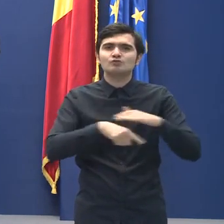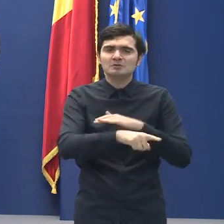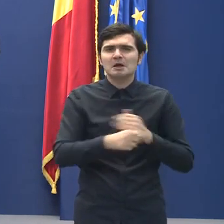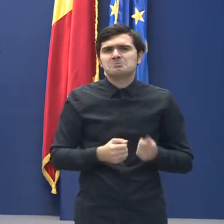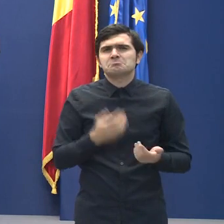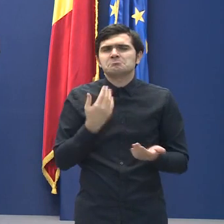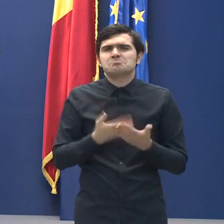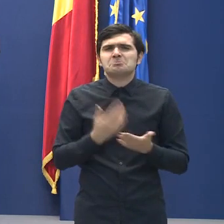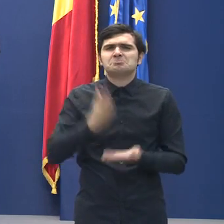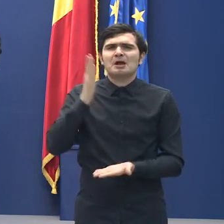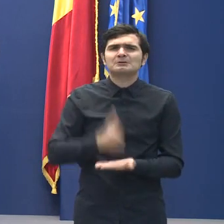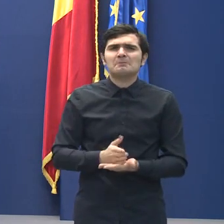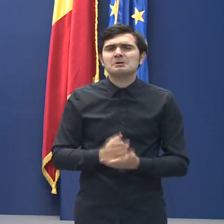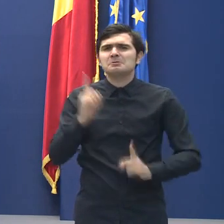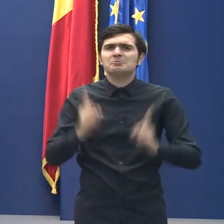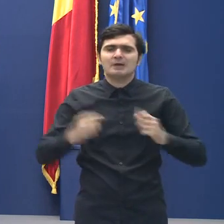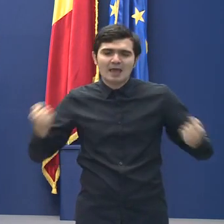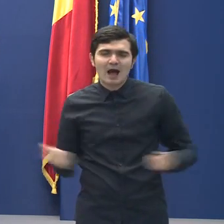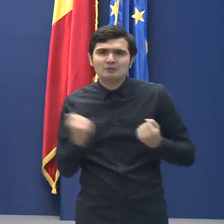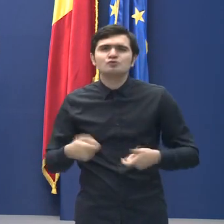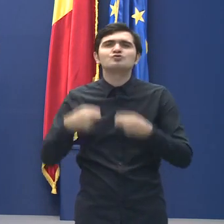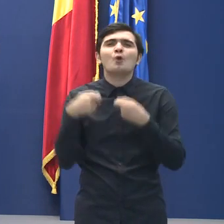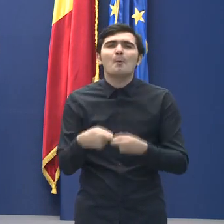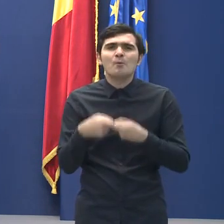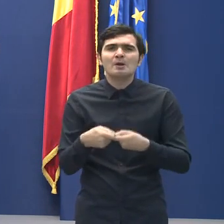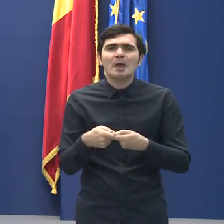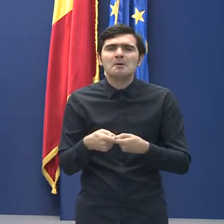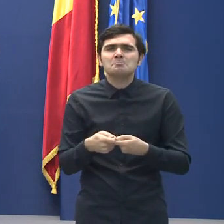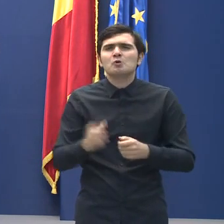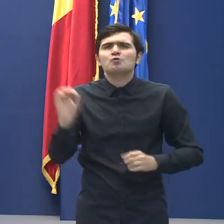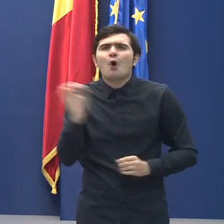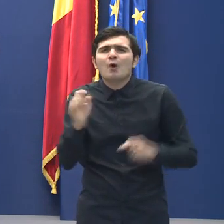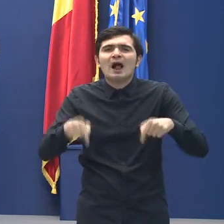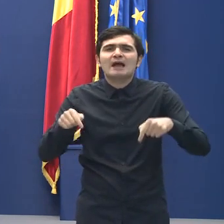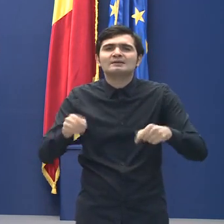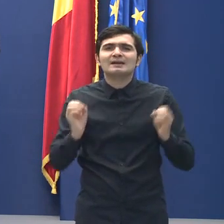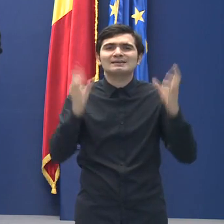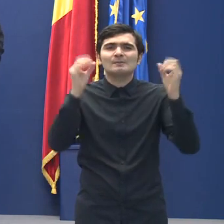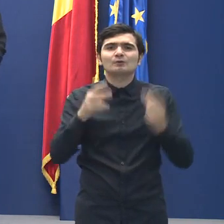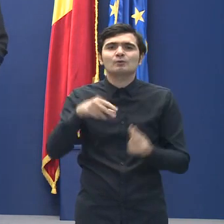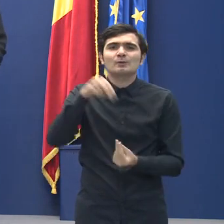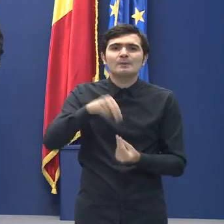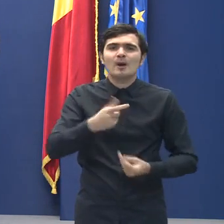stabilirea unor acțiuni comune cu ocazia sărbătorilor pascale din acest an.